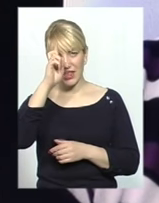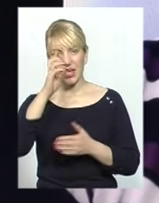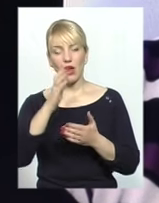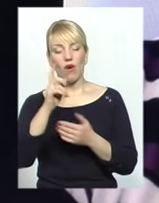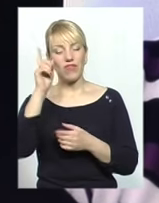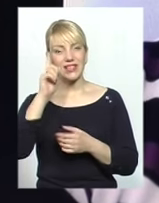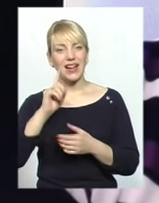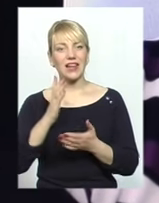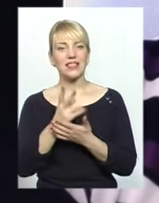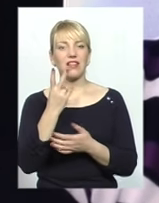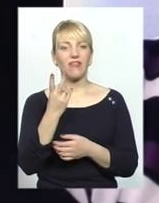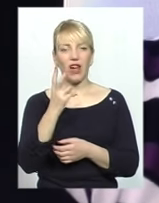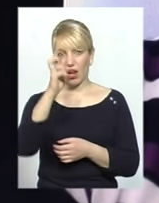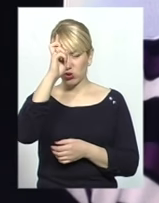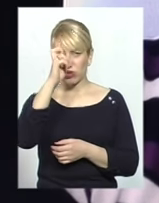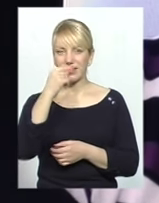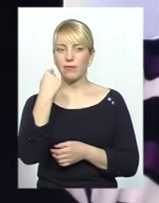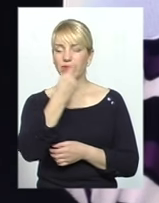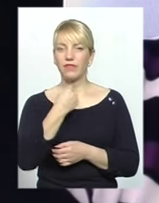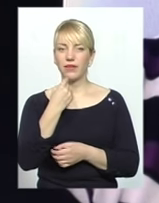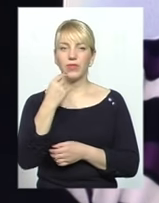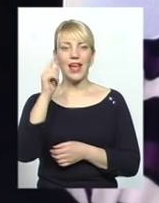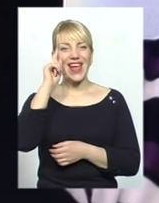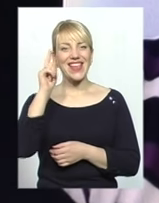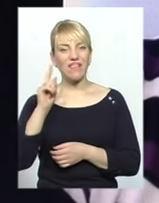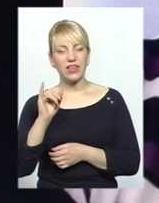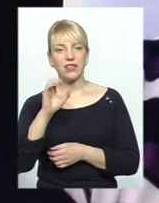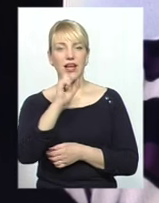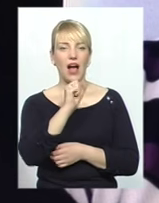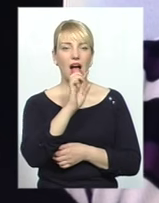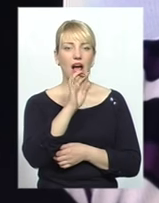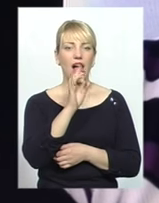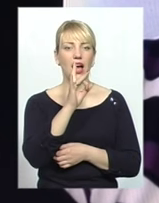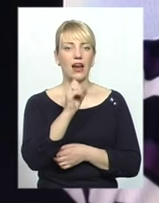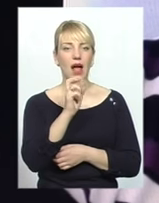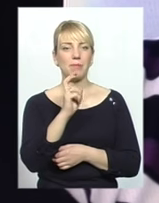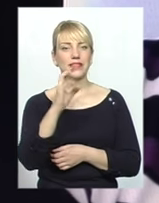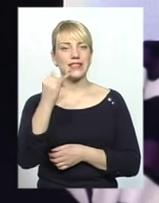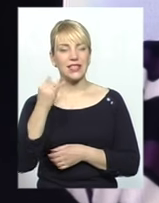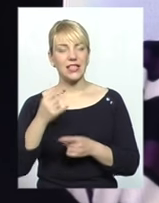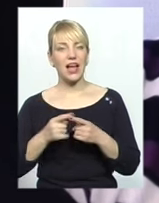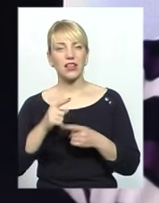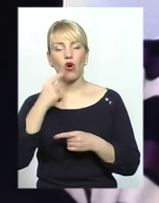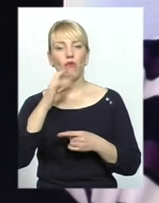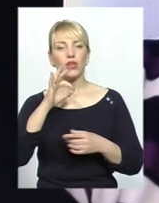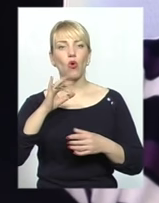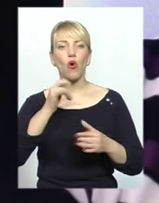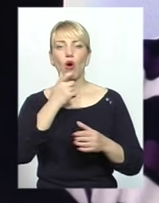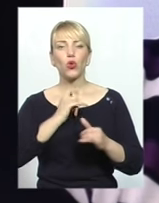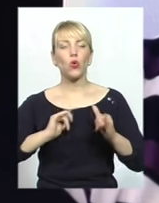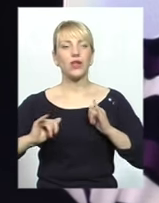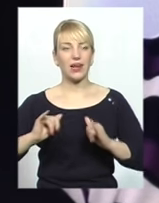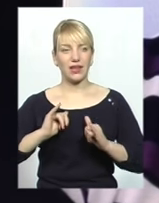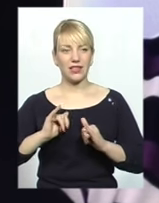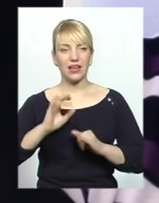державних єврейська, іврит і арабський. Це говорить про толерантність к